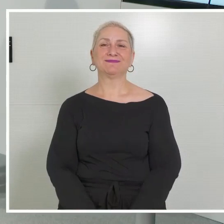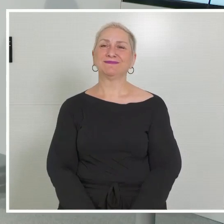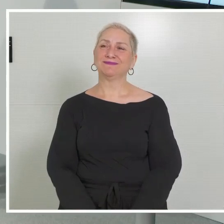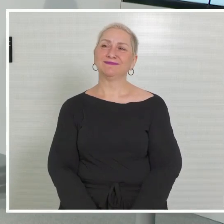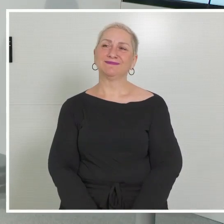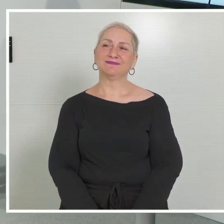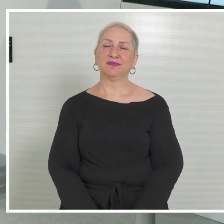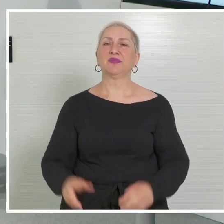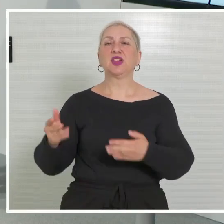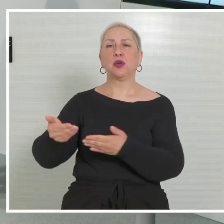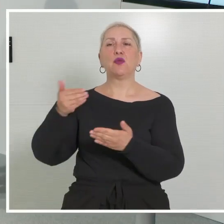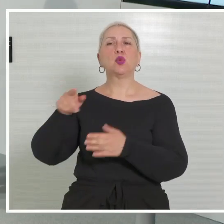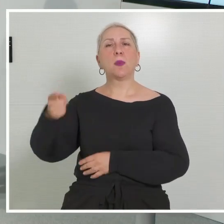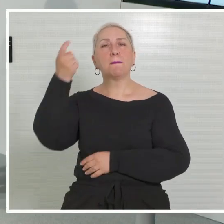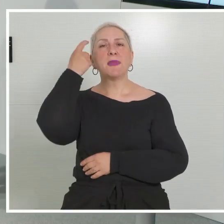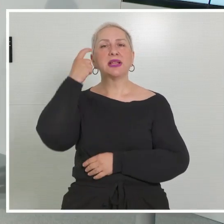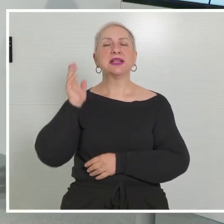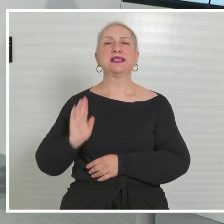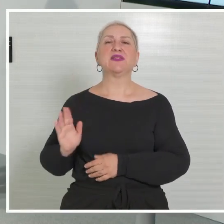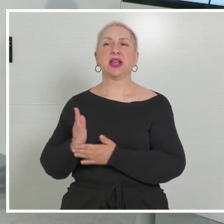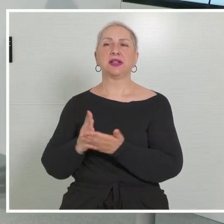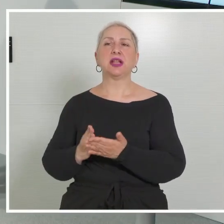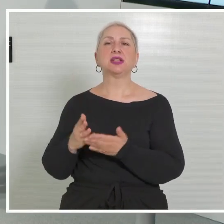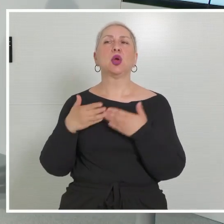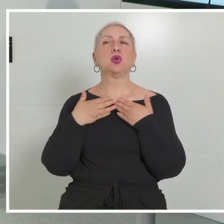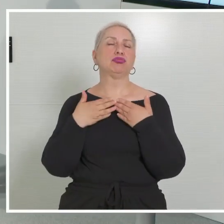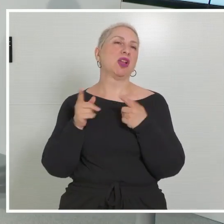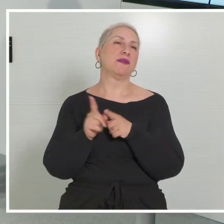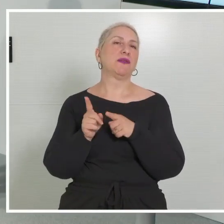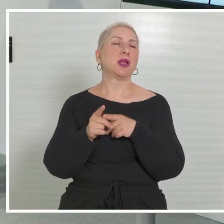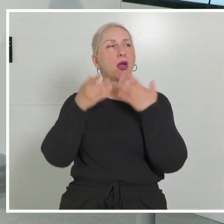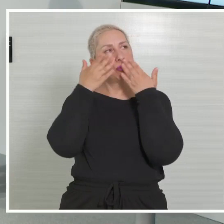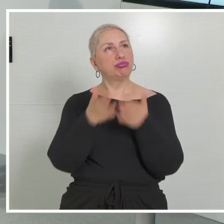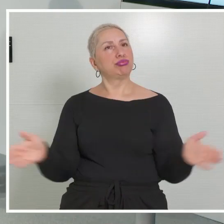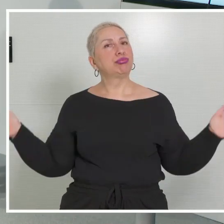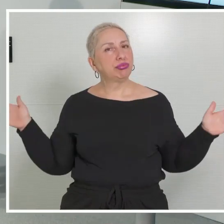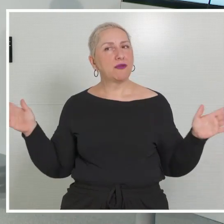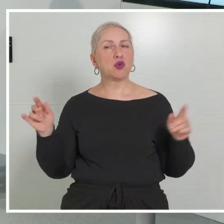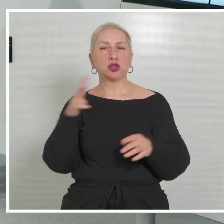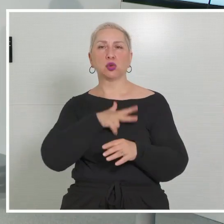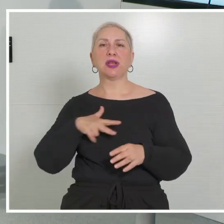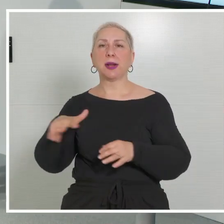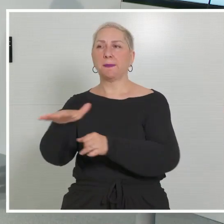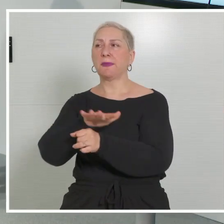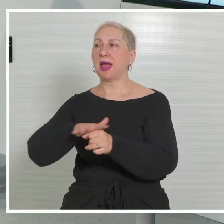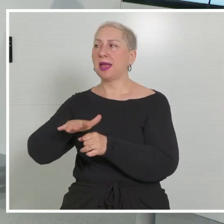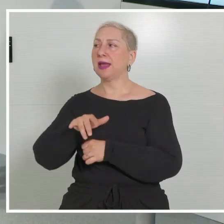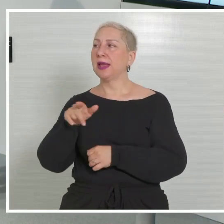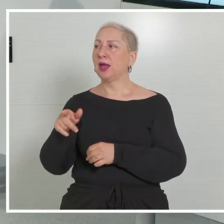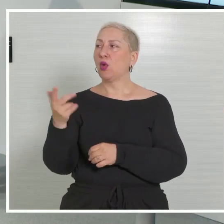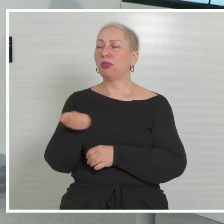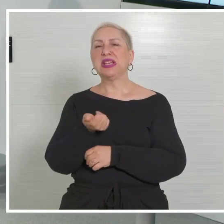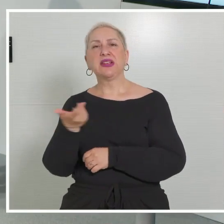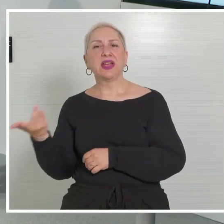Ja, Sie haben vorher gemeint, der Zivildienst ist ein Türöffner für den Sozialbereich. Und da wollte ich fragen, ob Sie irgendwelche